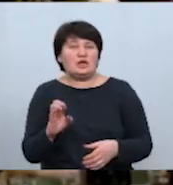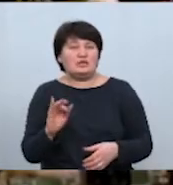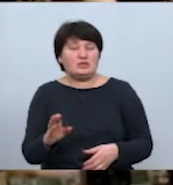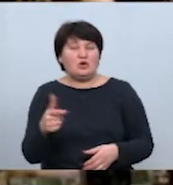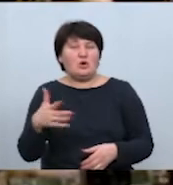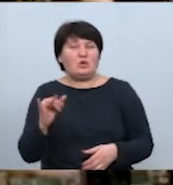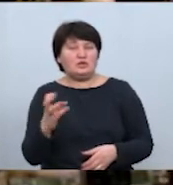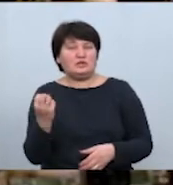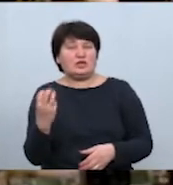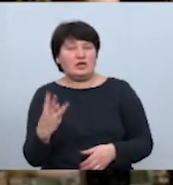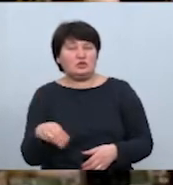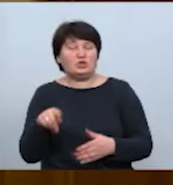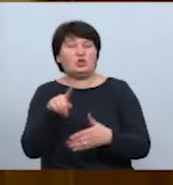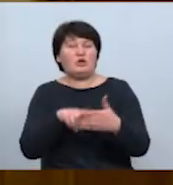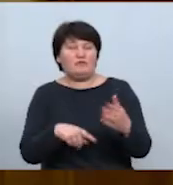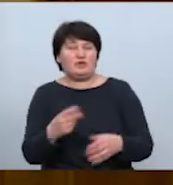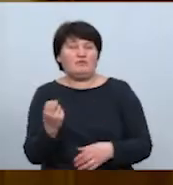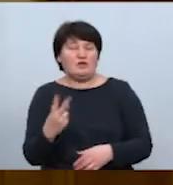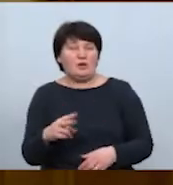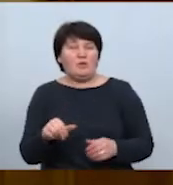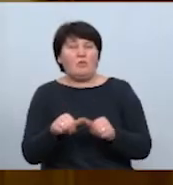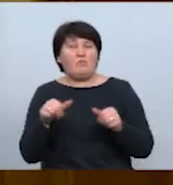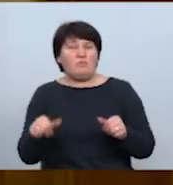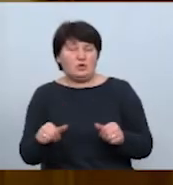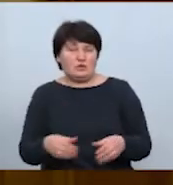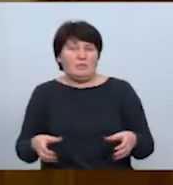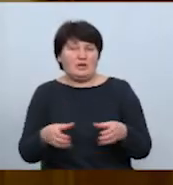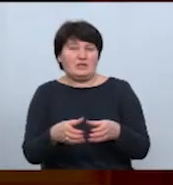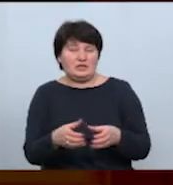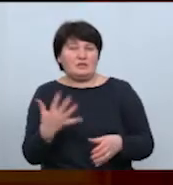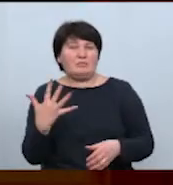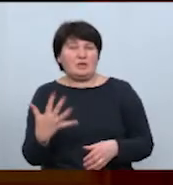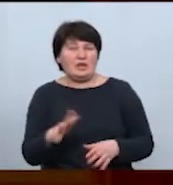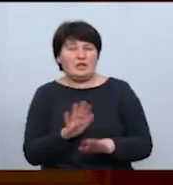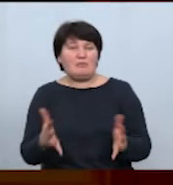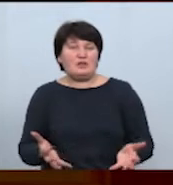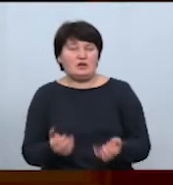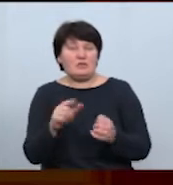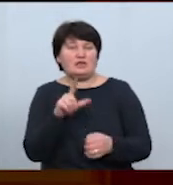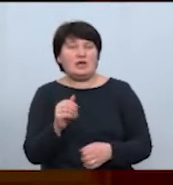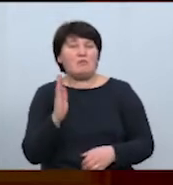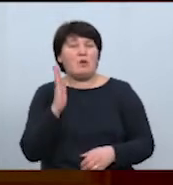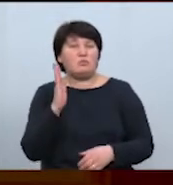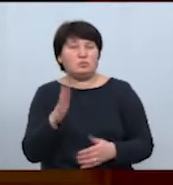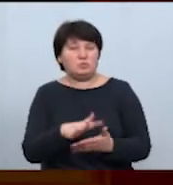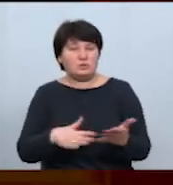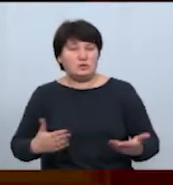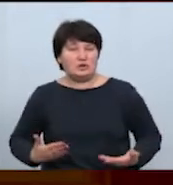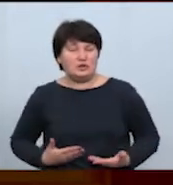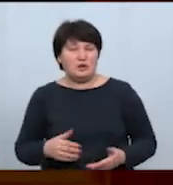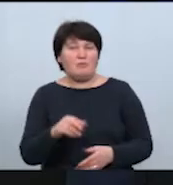«Довіра 12», «Позафракційні 5». Не підтримали закон депутатська група «За майбутнє», фракція «Опозиційна платформа «За життя» та